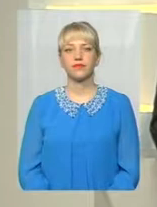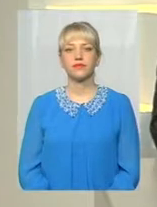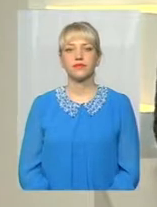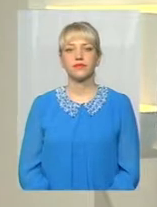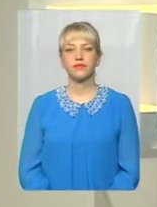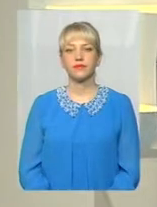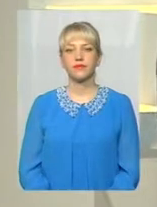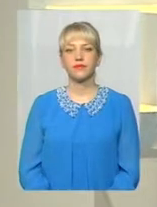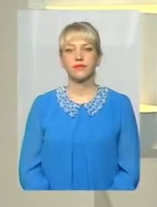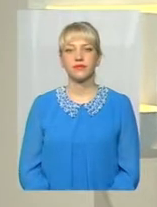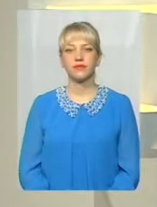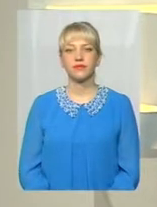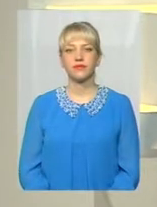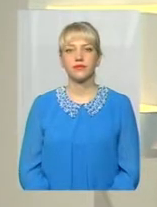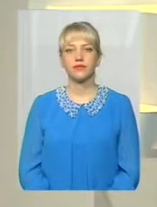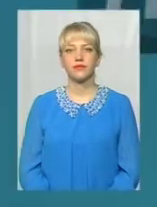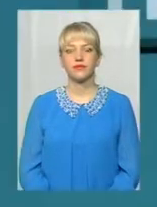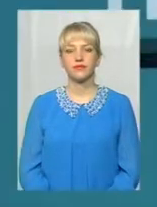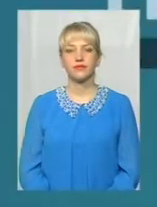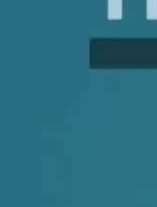екологічної інспекції у області.